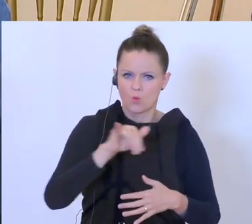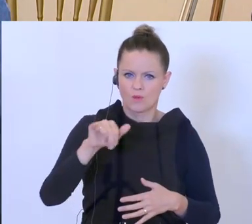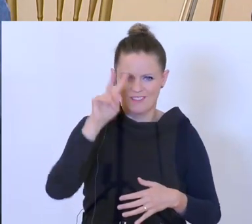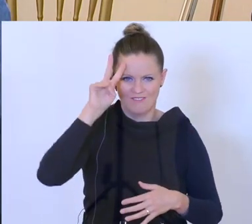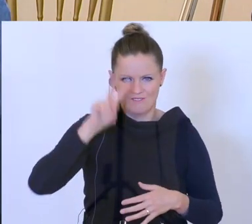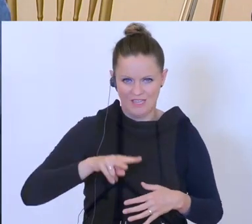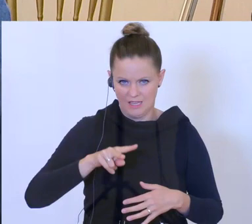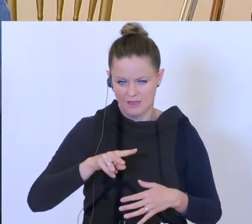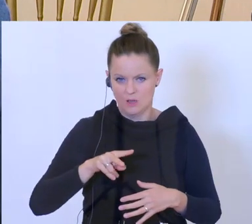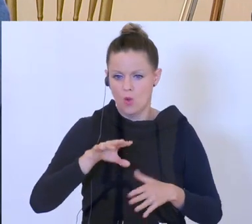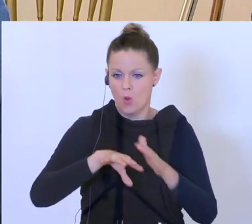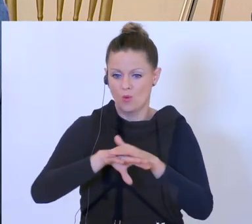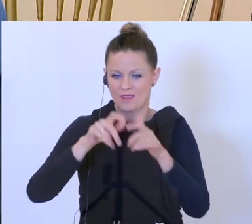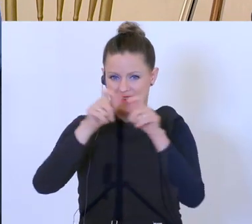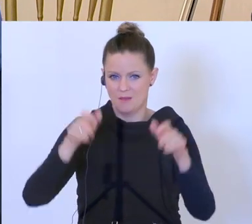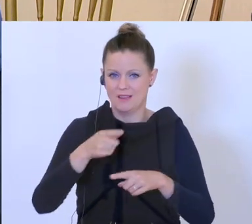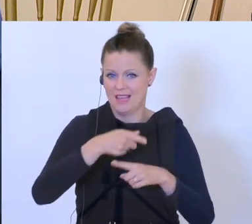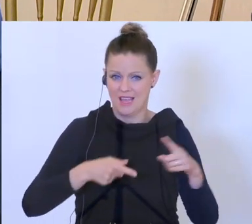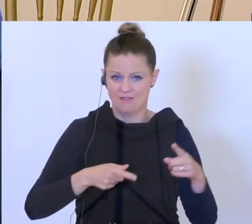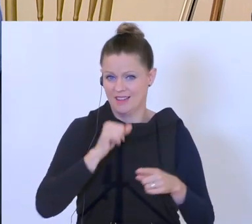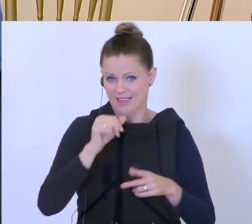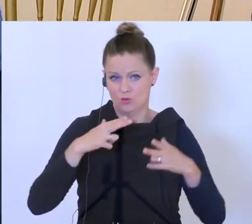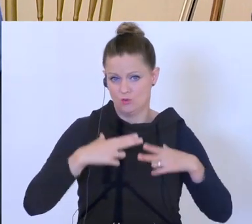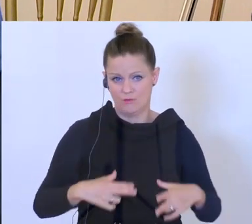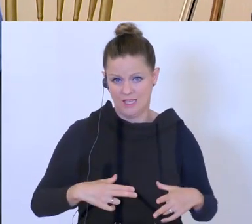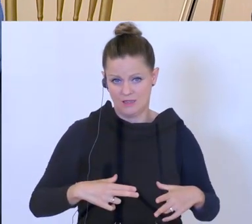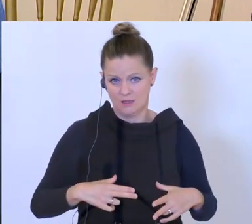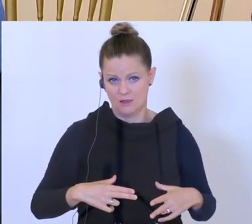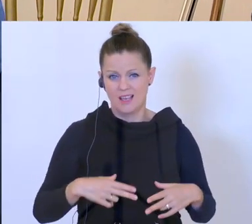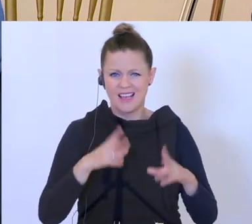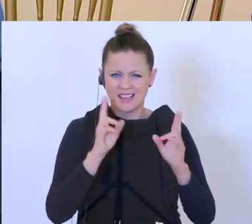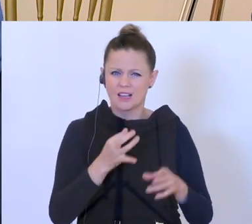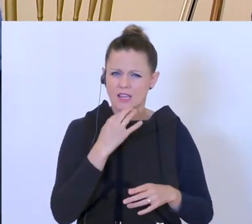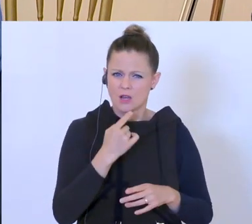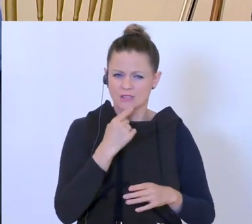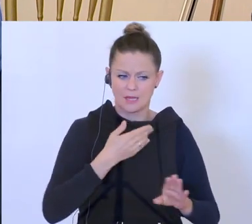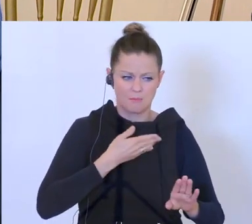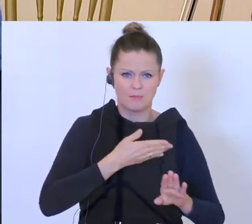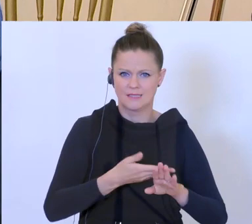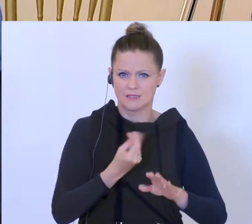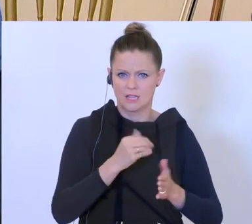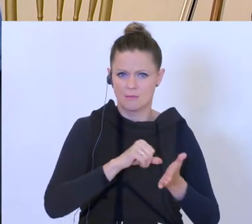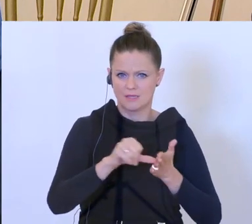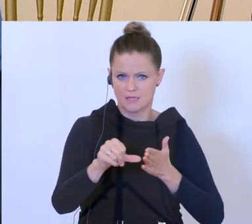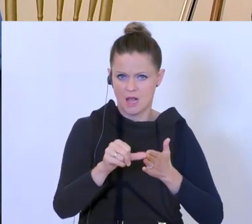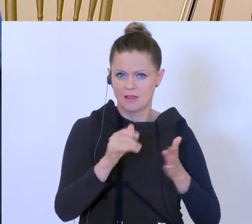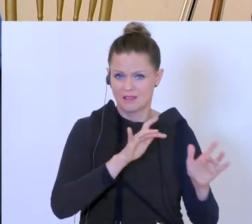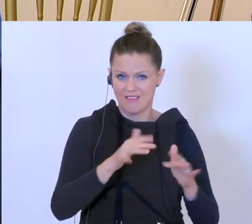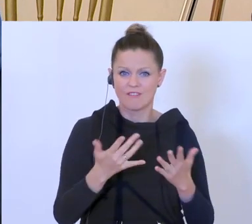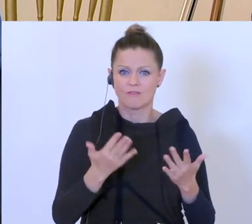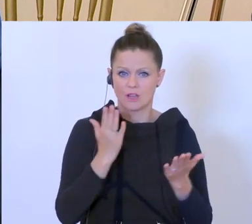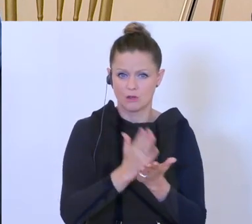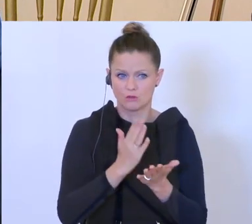Hälfte der Unternehmen unzufrieden ist. Können Sie sagen, wie viel Geld schon ausbezahlt worden ist bisher? Also wenn viele sagen, das Geld ist noch nicht angekommen.